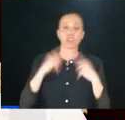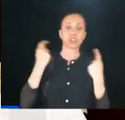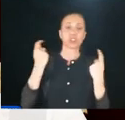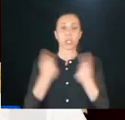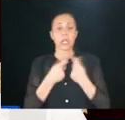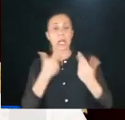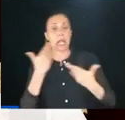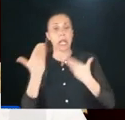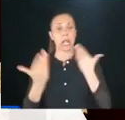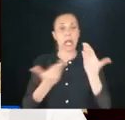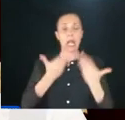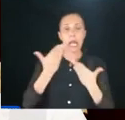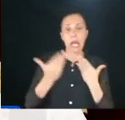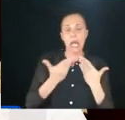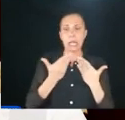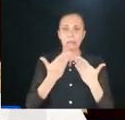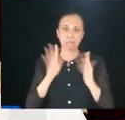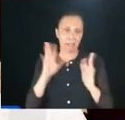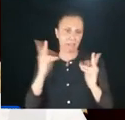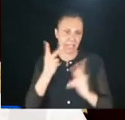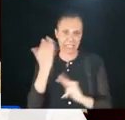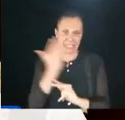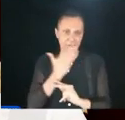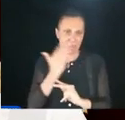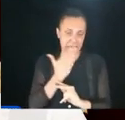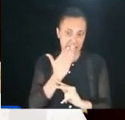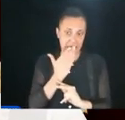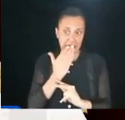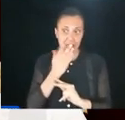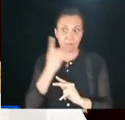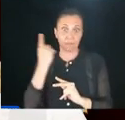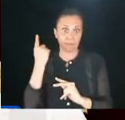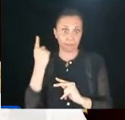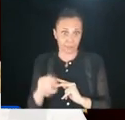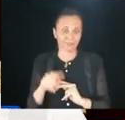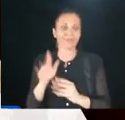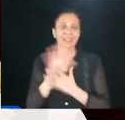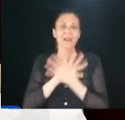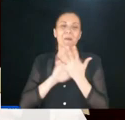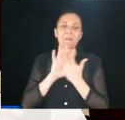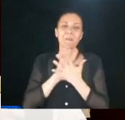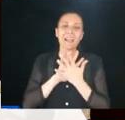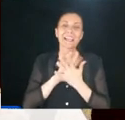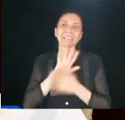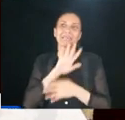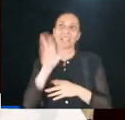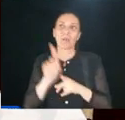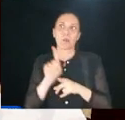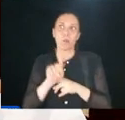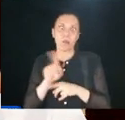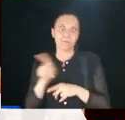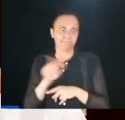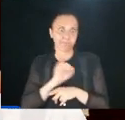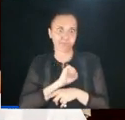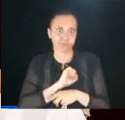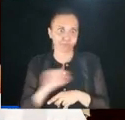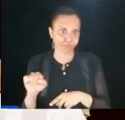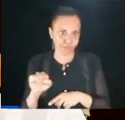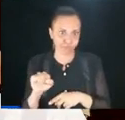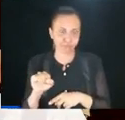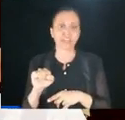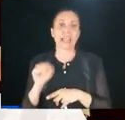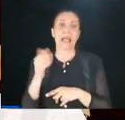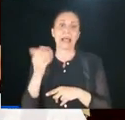cose molto generiche ma soprattutto molto sbagliate e quindi arriviamo all'altra metafora compiendo un bel autogol.